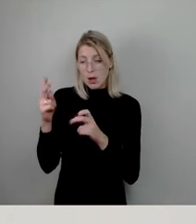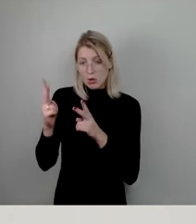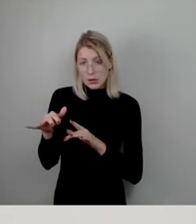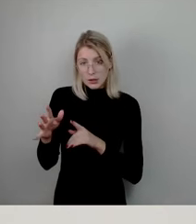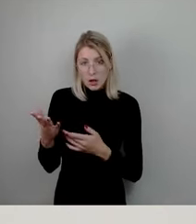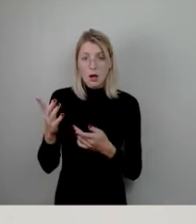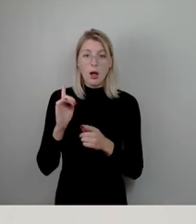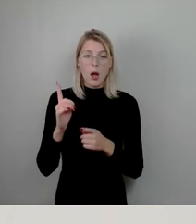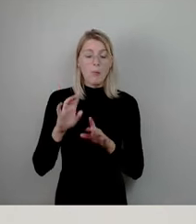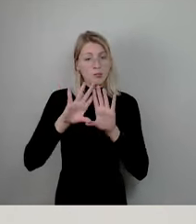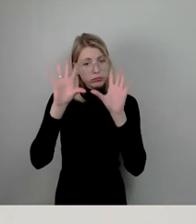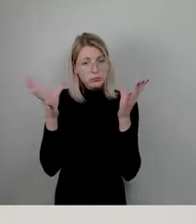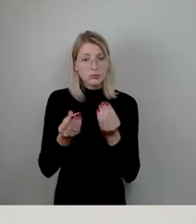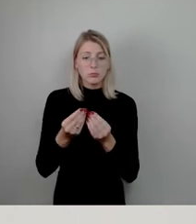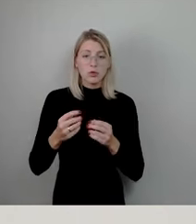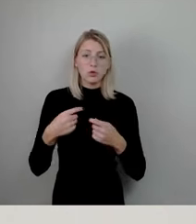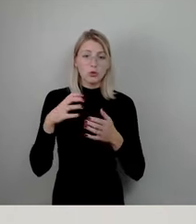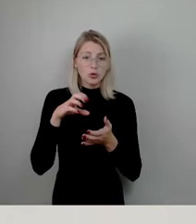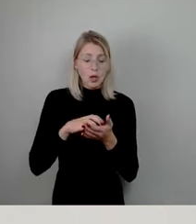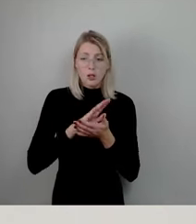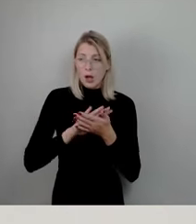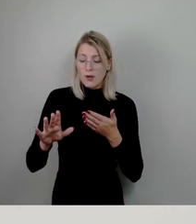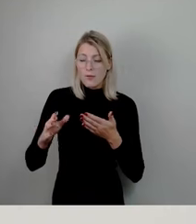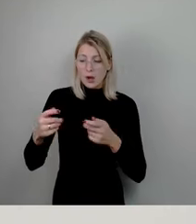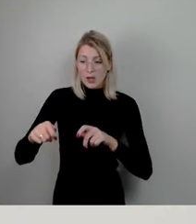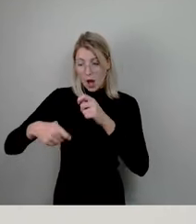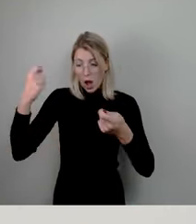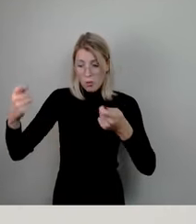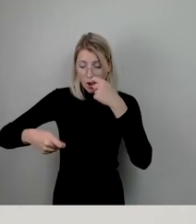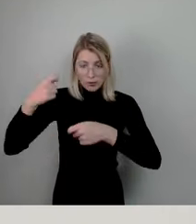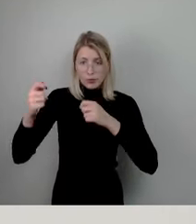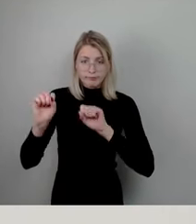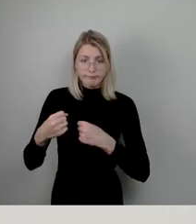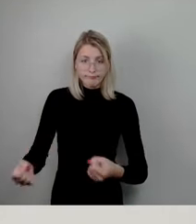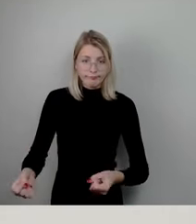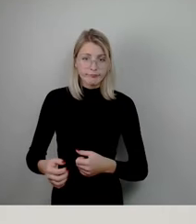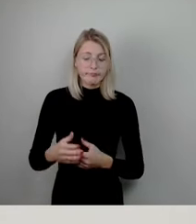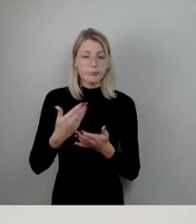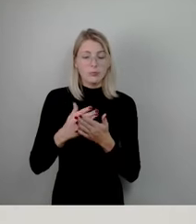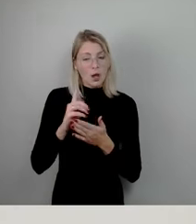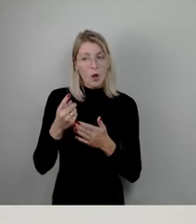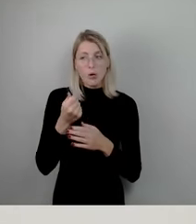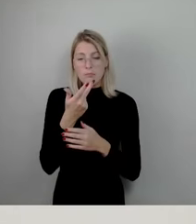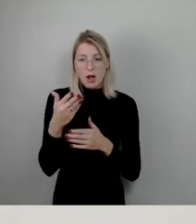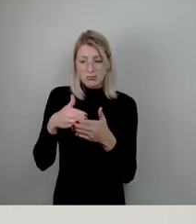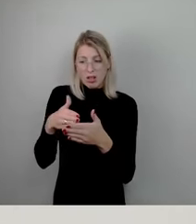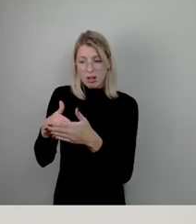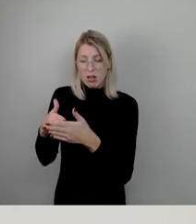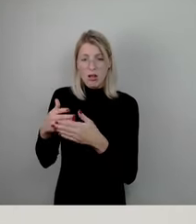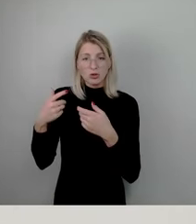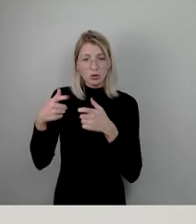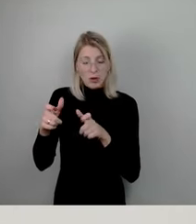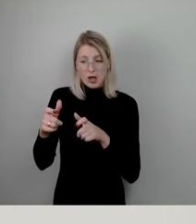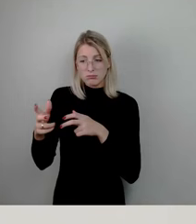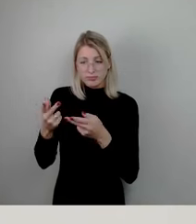wir können nicht die gesamte Stadt aufreisen mit einmal. Insofern gibt es auch Einschränkungen, was Sperrkoordination angeht. Weil wenn ich die